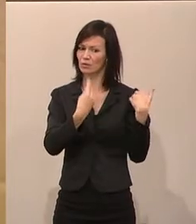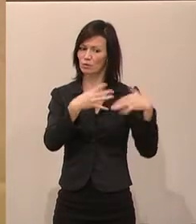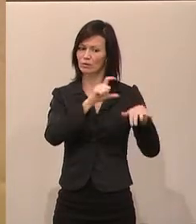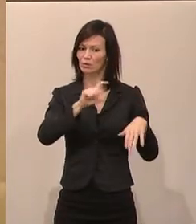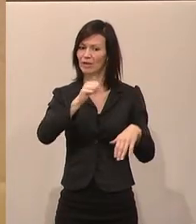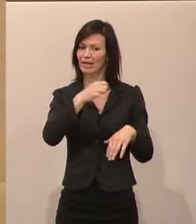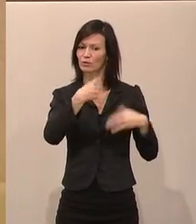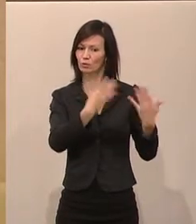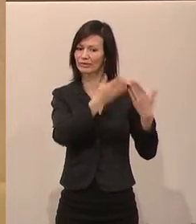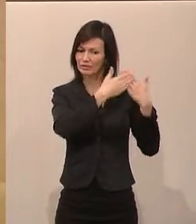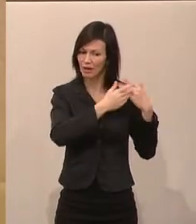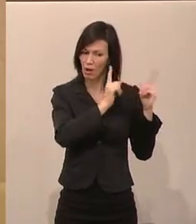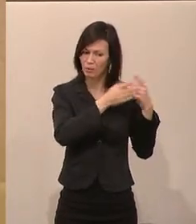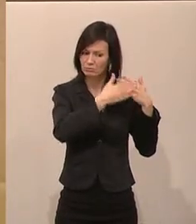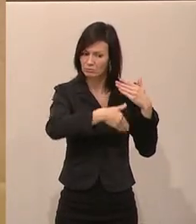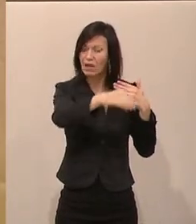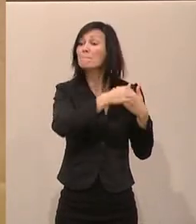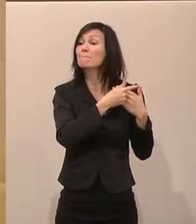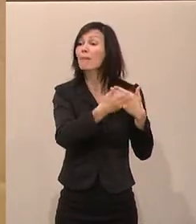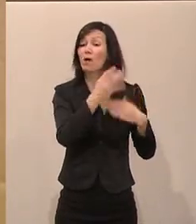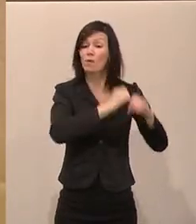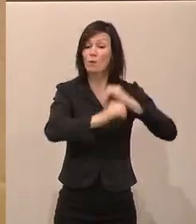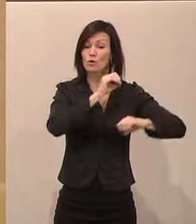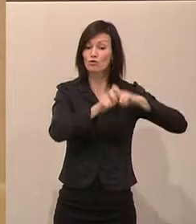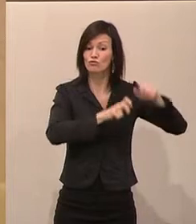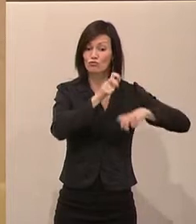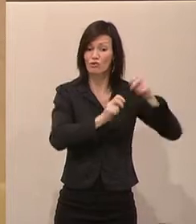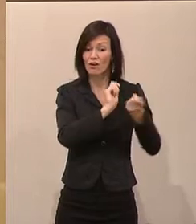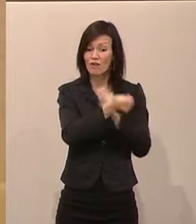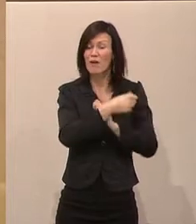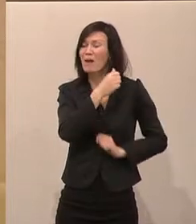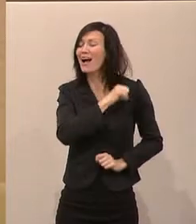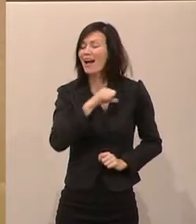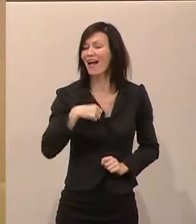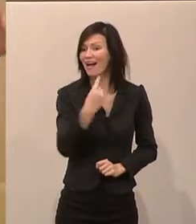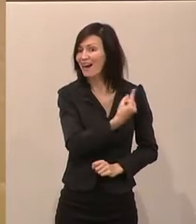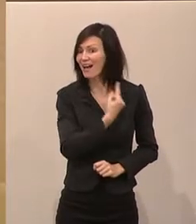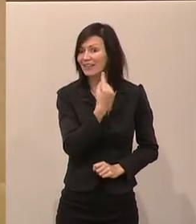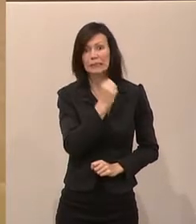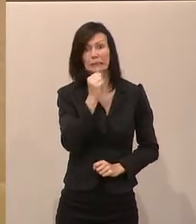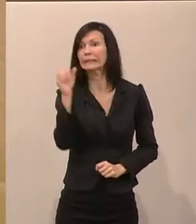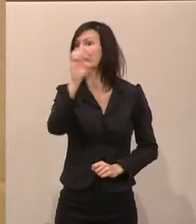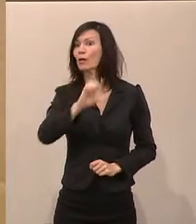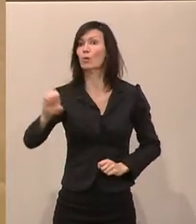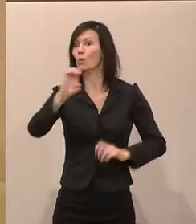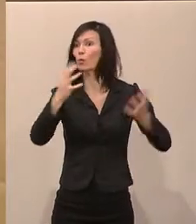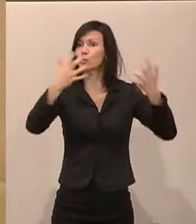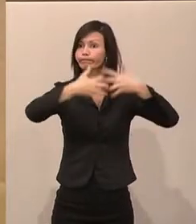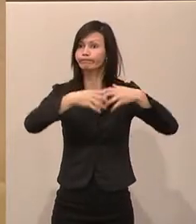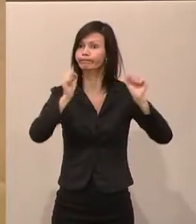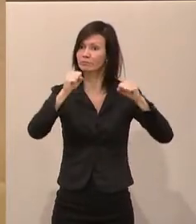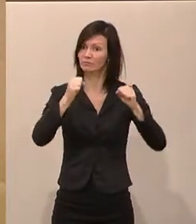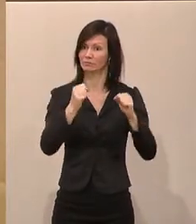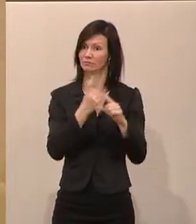ökologische Steuerreformen durchgeführt hat, und zwar im Alleingang, also ohne EU-Gleichklang. Ein EU